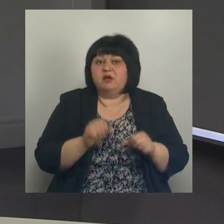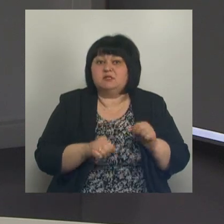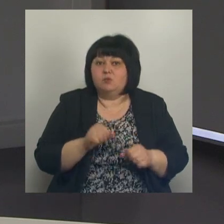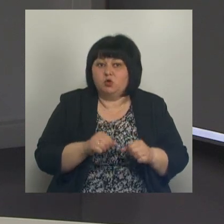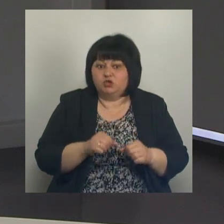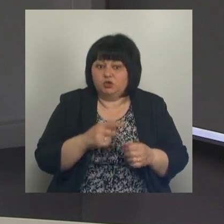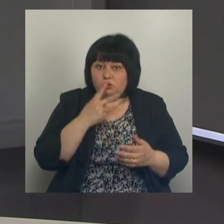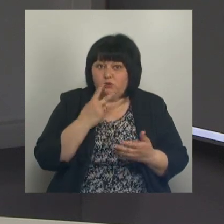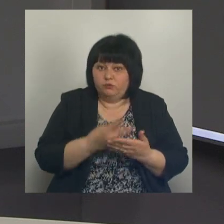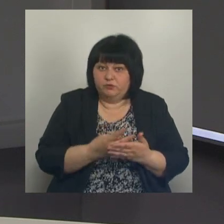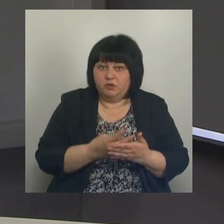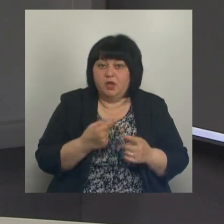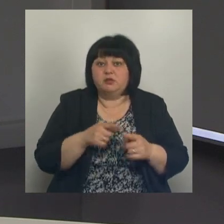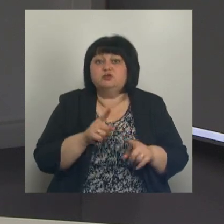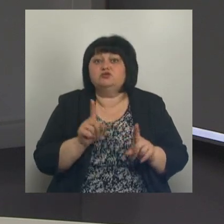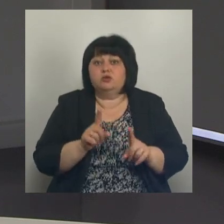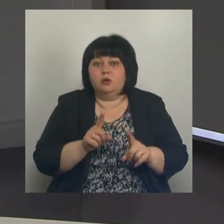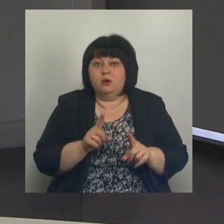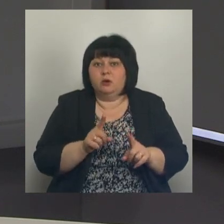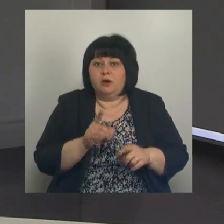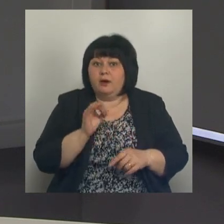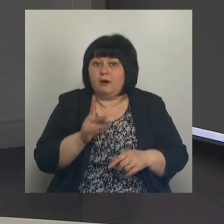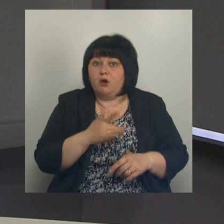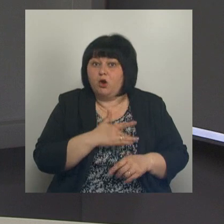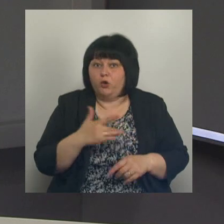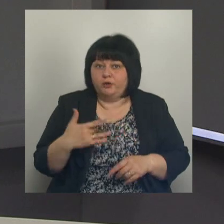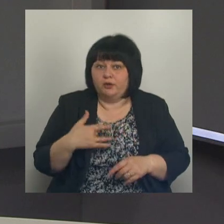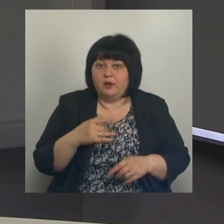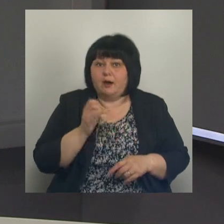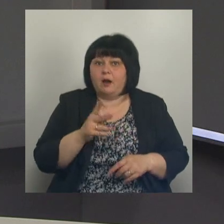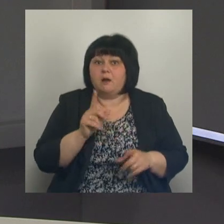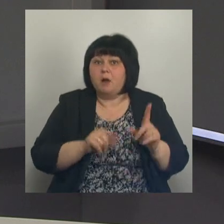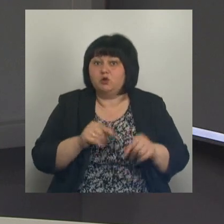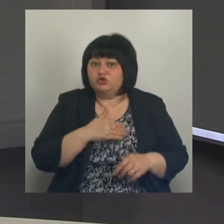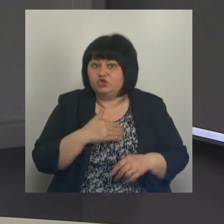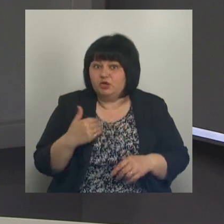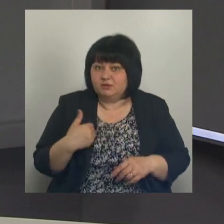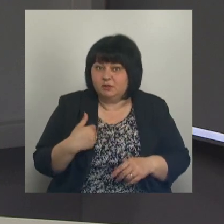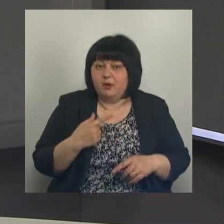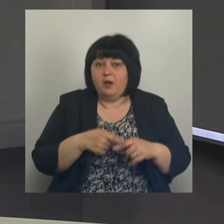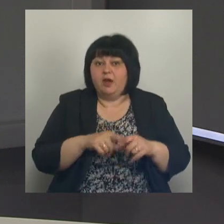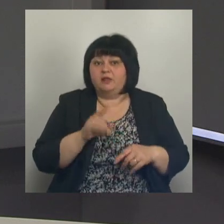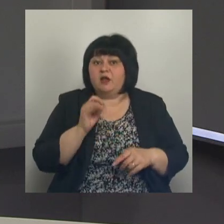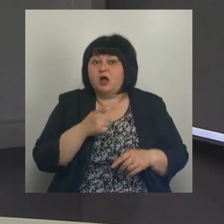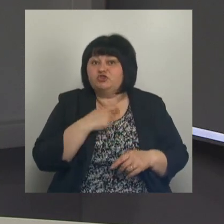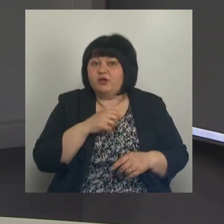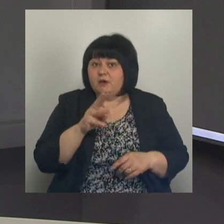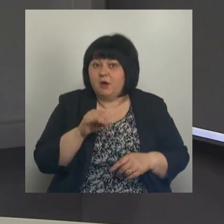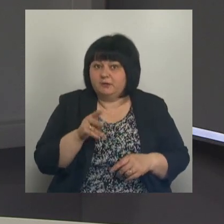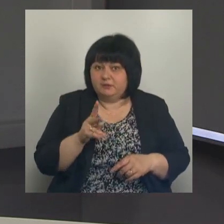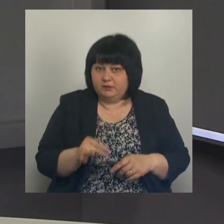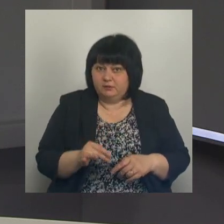заподозрить их. Это что? Это рак легких, рак молочной железы, это рак шейки матки,